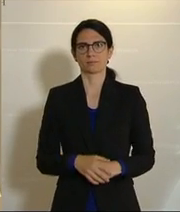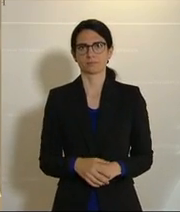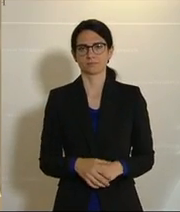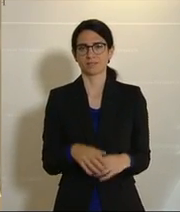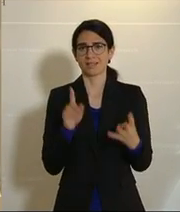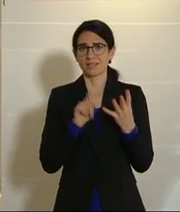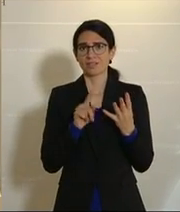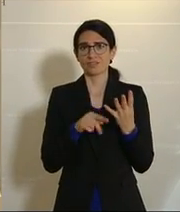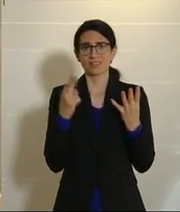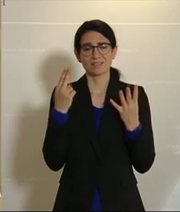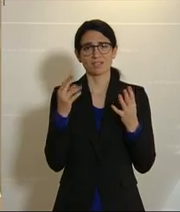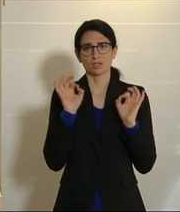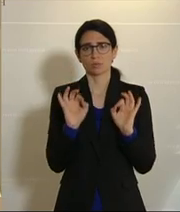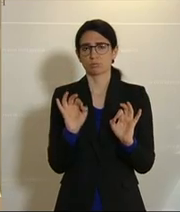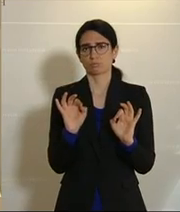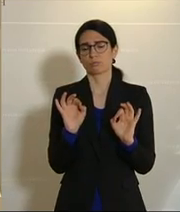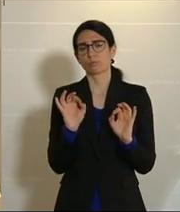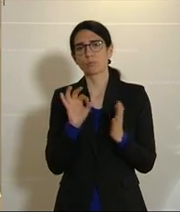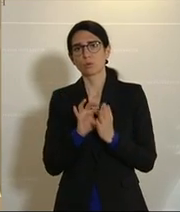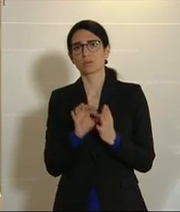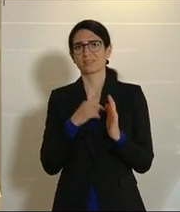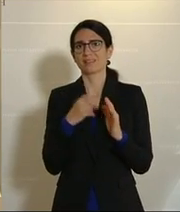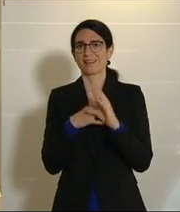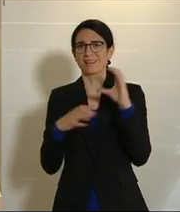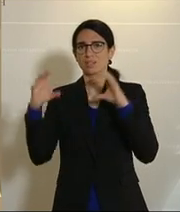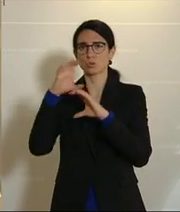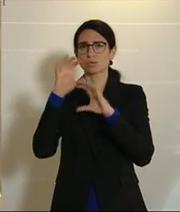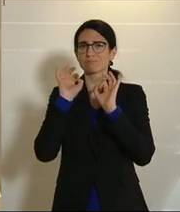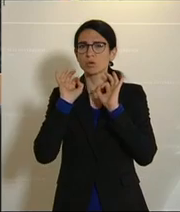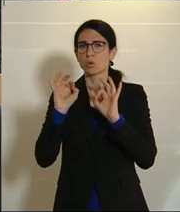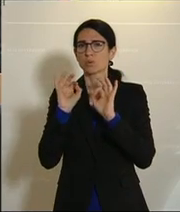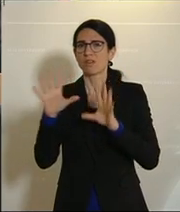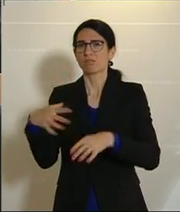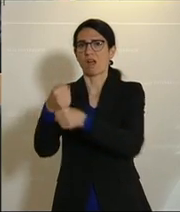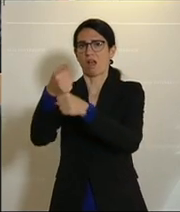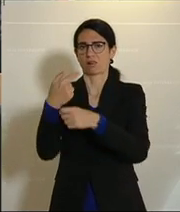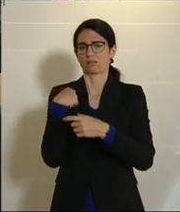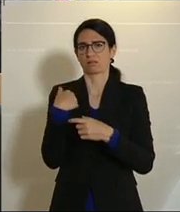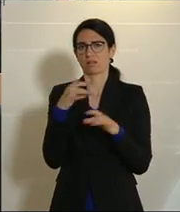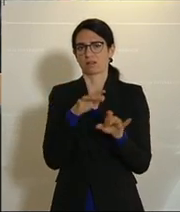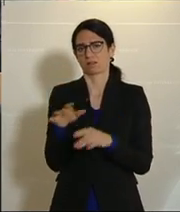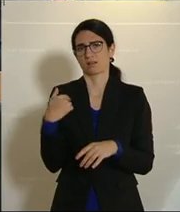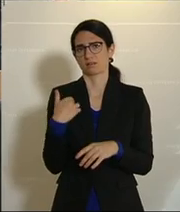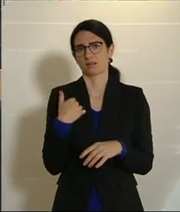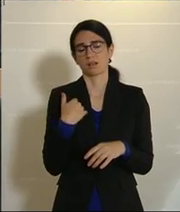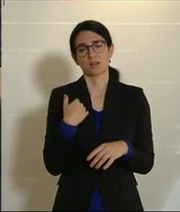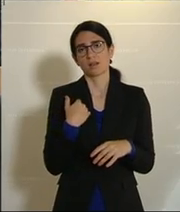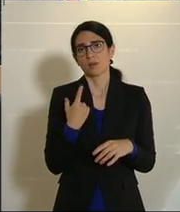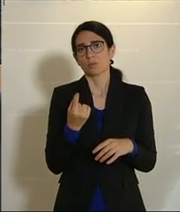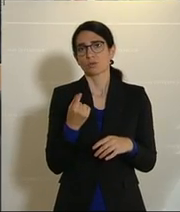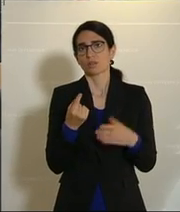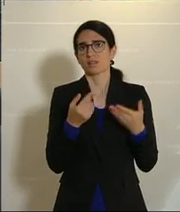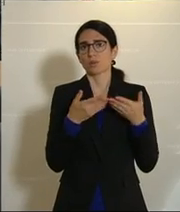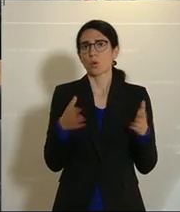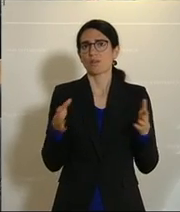Vierter wichtigster Hebel, nachhaltige Nutzung von Ressourcen. Das ist das Thema Beschaffung. Nachhaltige Beschaffung ist ein Riesenhebel in die öffentlichen